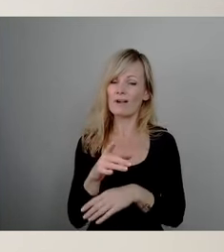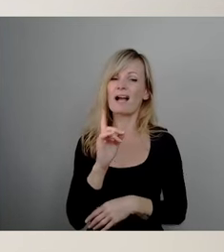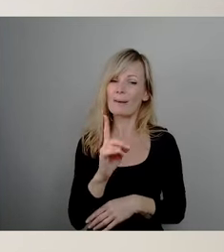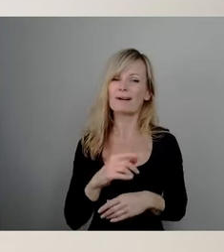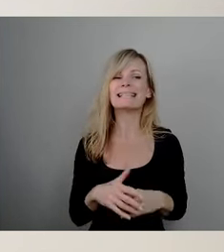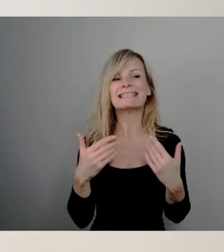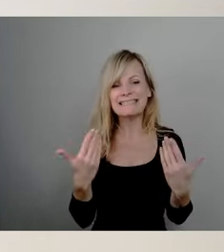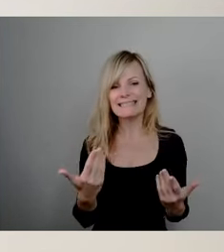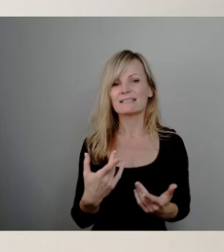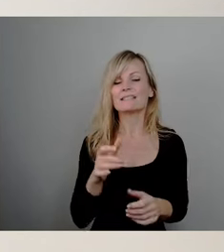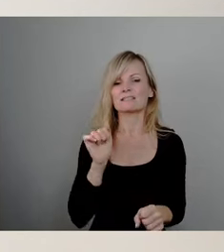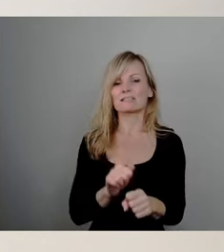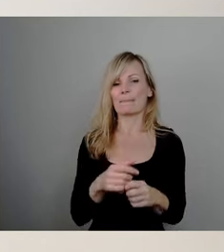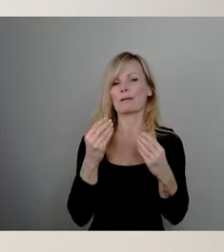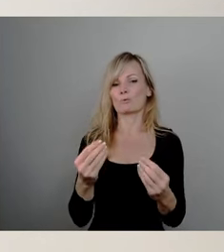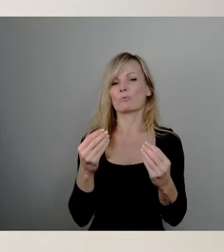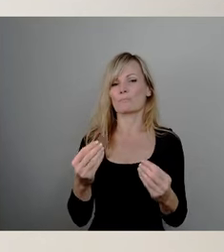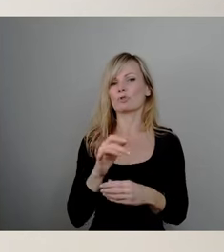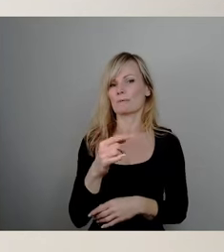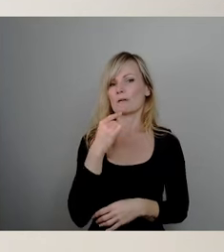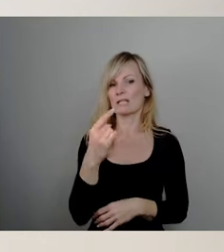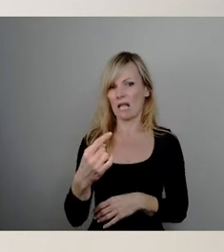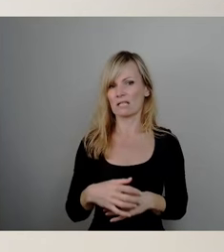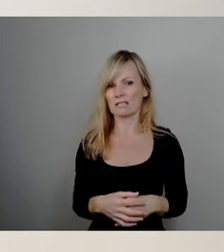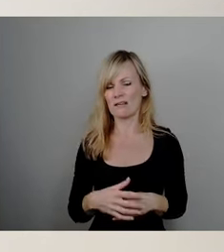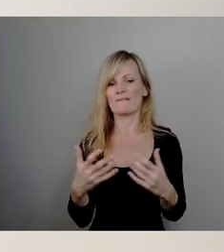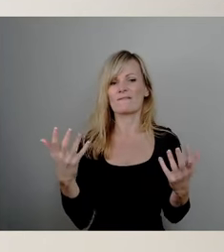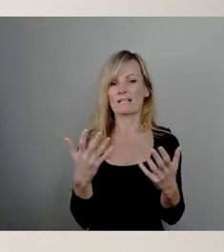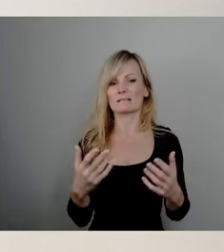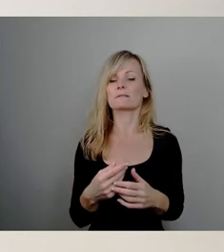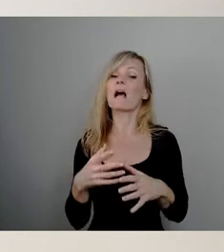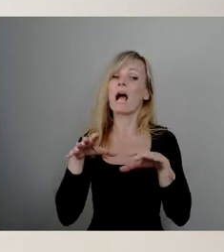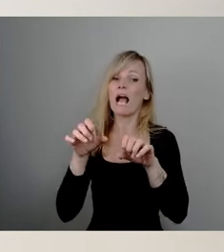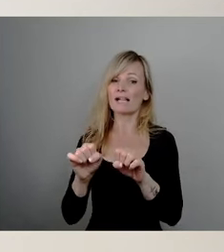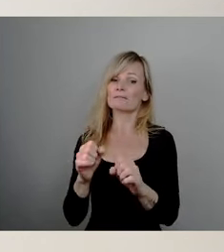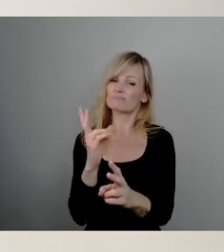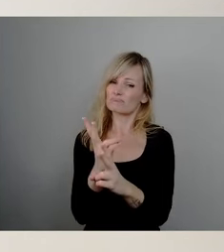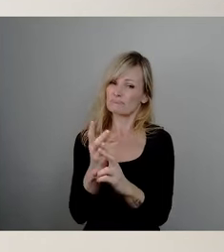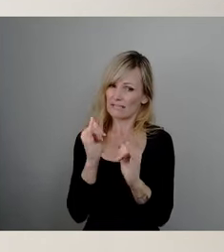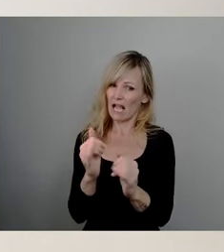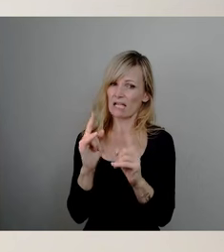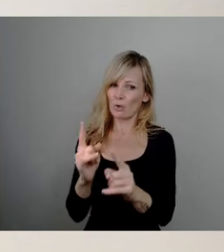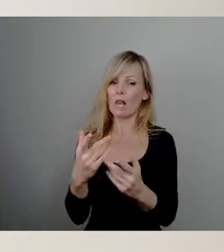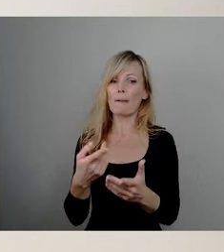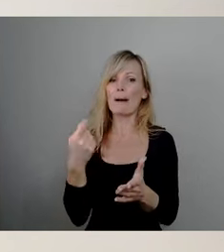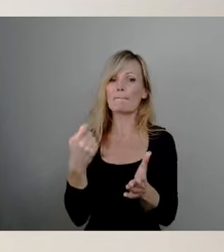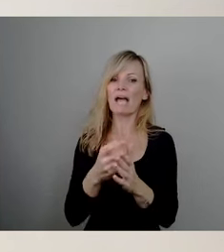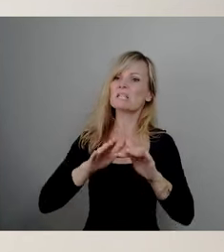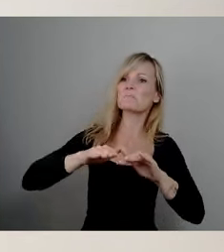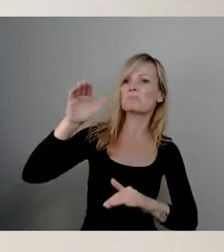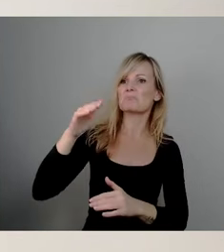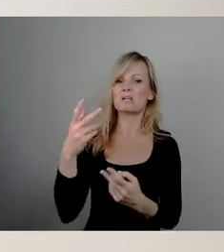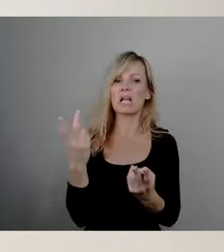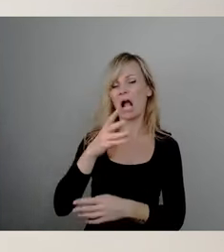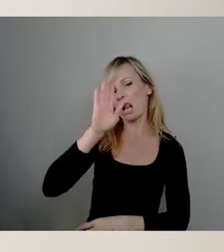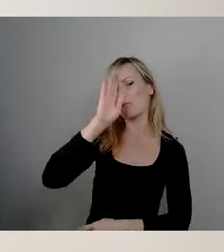sage ich es jetzt noch einmal nicht zu jedem Preis. Das heißt also im Speziellen, das ist auch transparent und